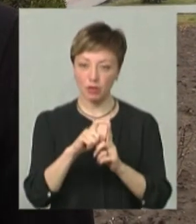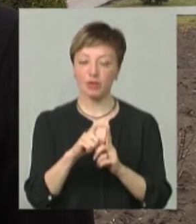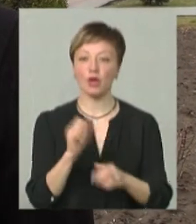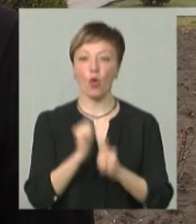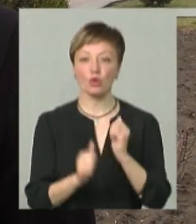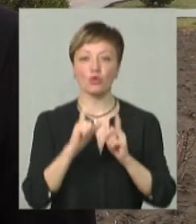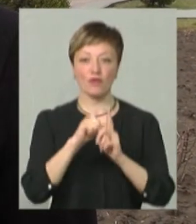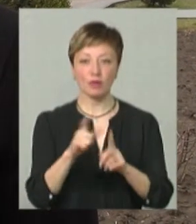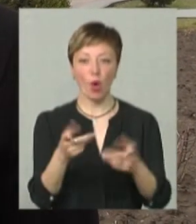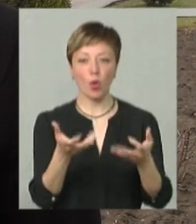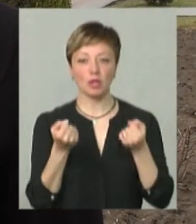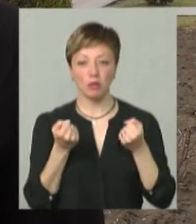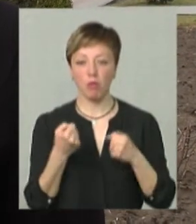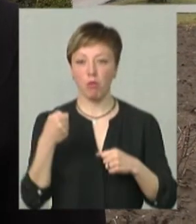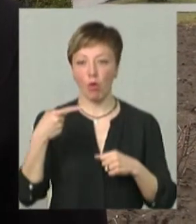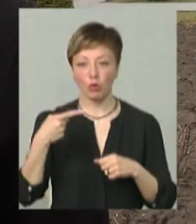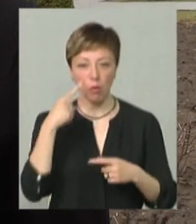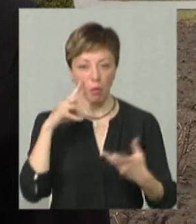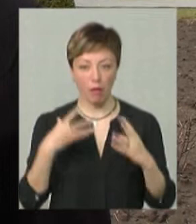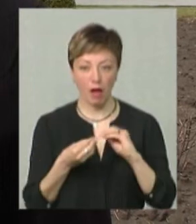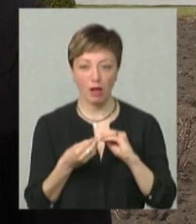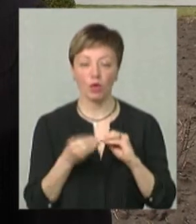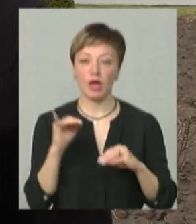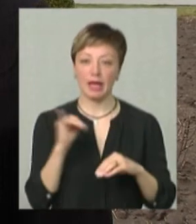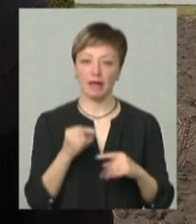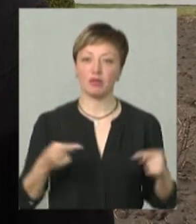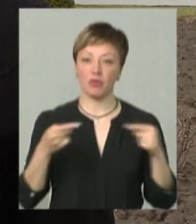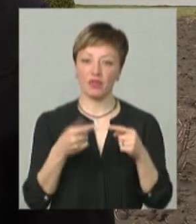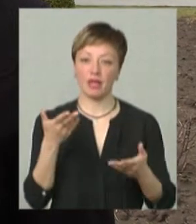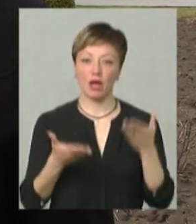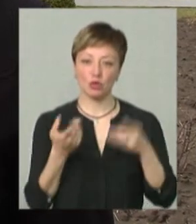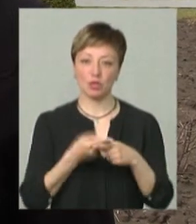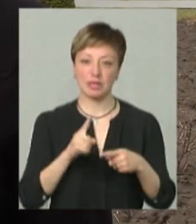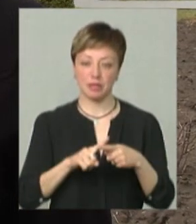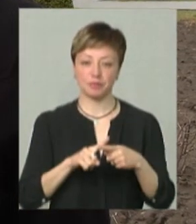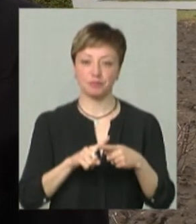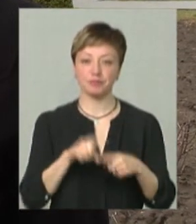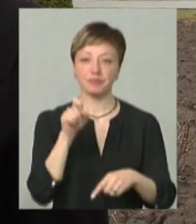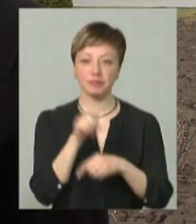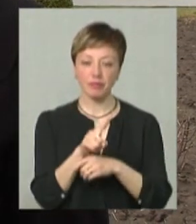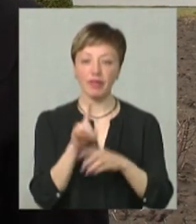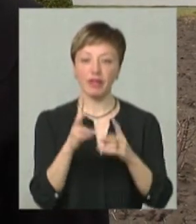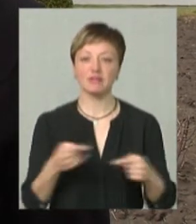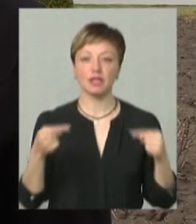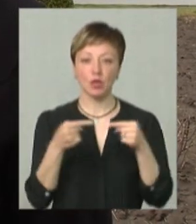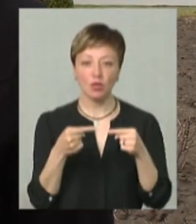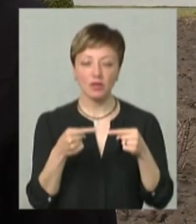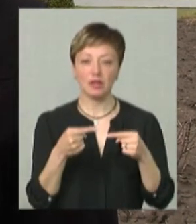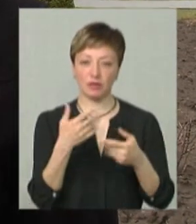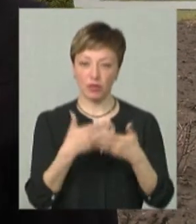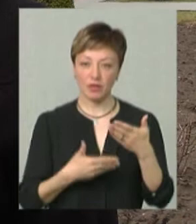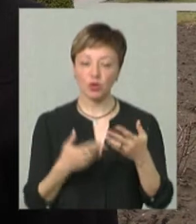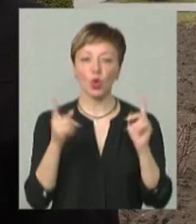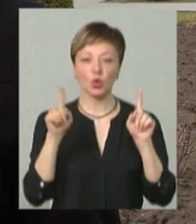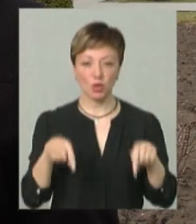за кожну відповідь ви отримаєте по одному балу. І відповідно, якщо це завдання на встановлення відповідності,